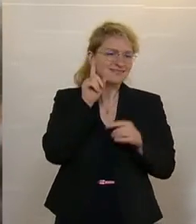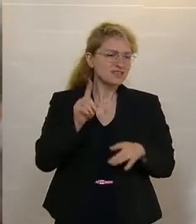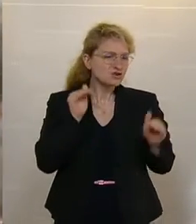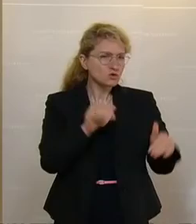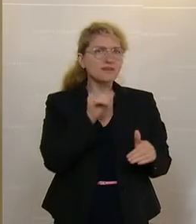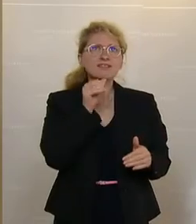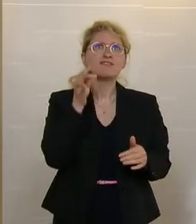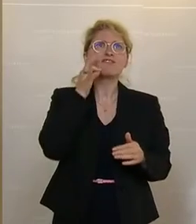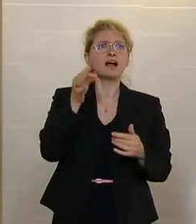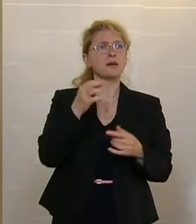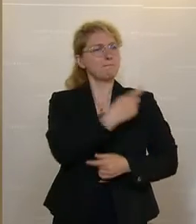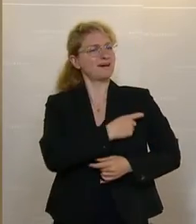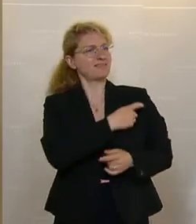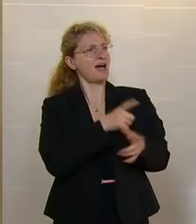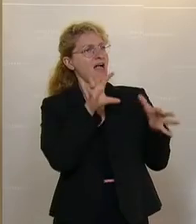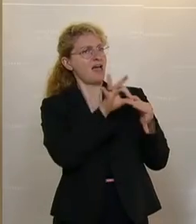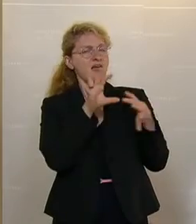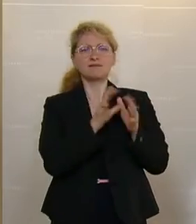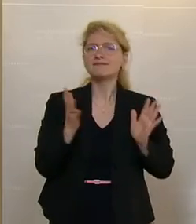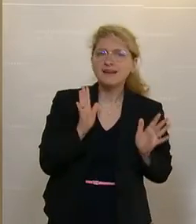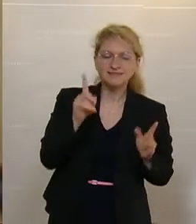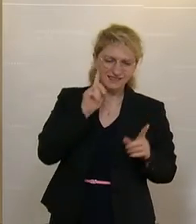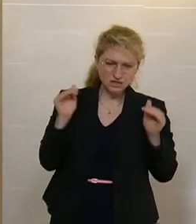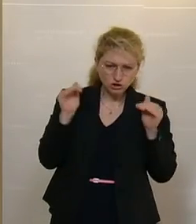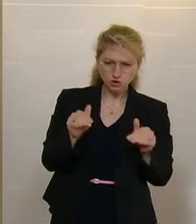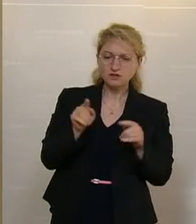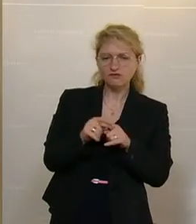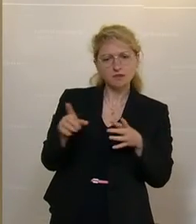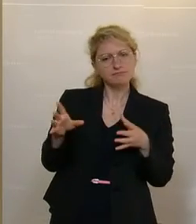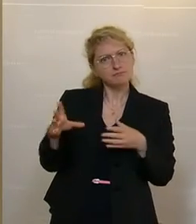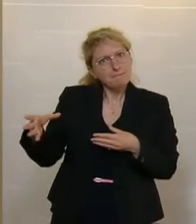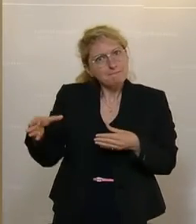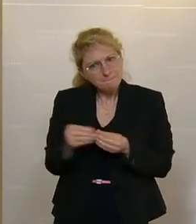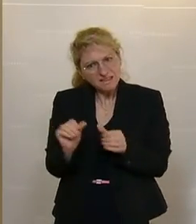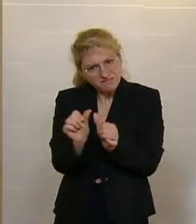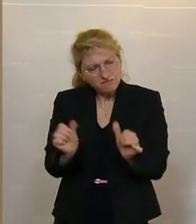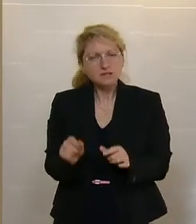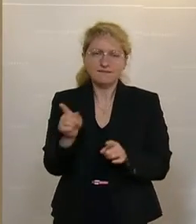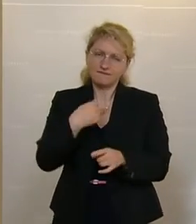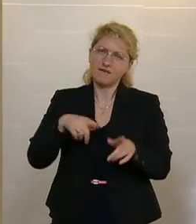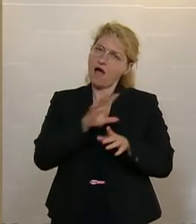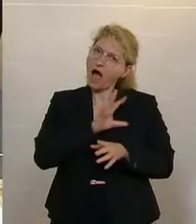der Parteifarbe, Tierschutz und der Umgang mit unseren Mitgeschöpfen geht uns alle etwas an.